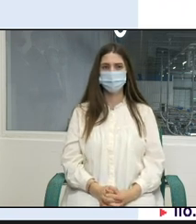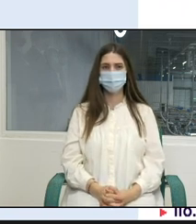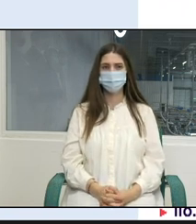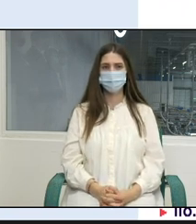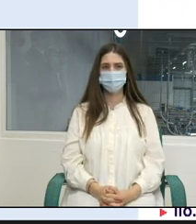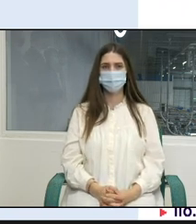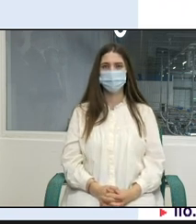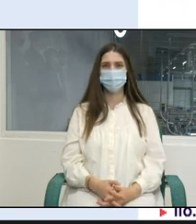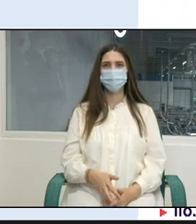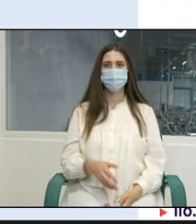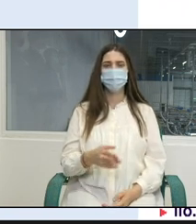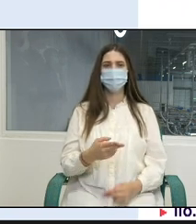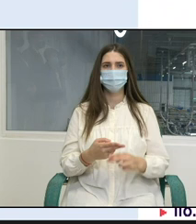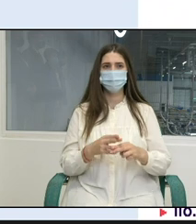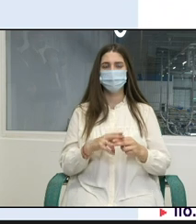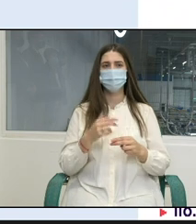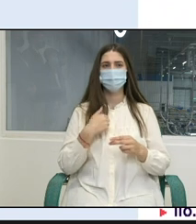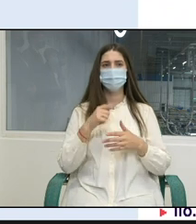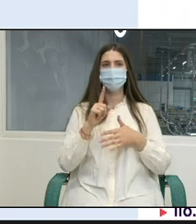Deci, eu cred că